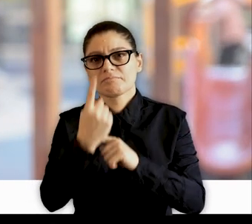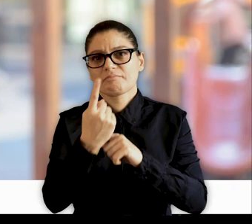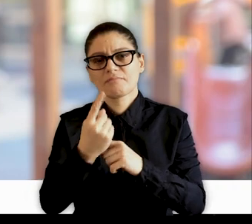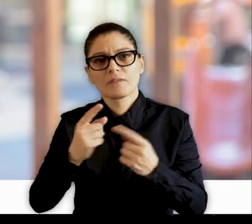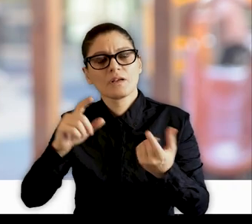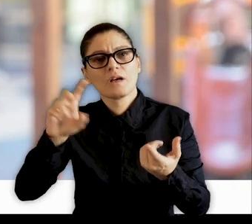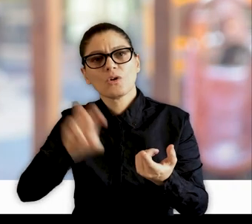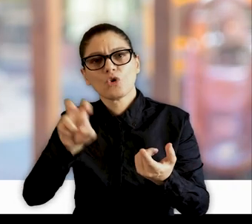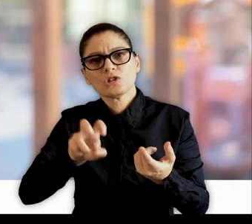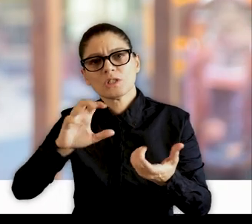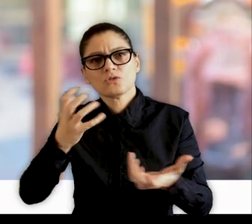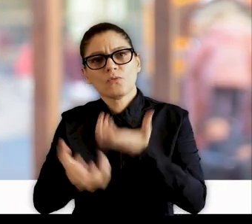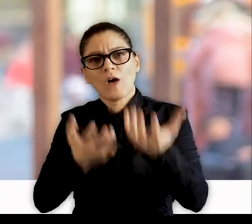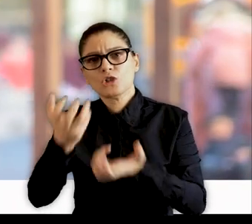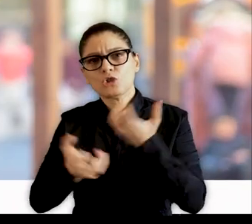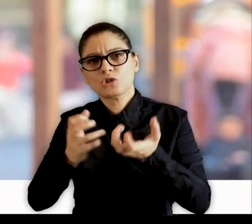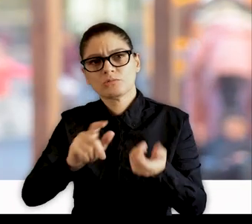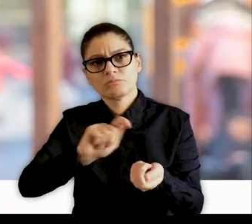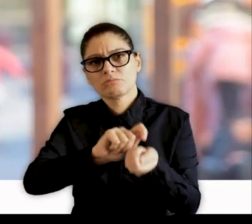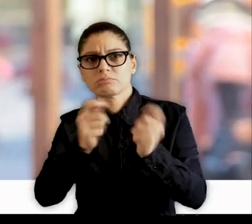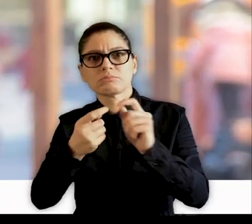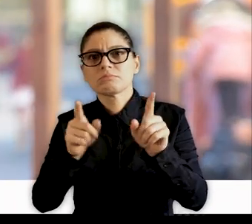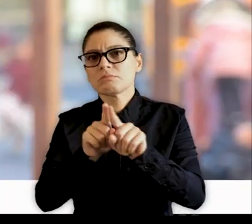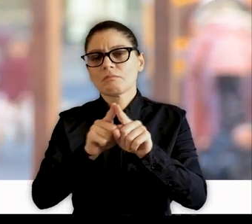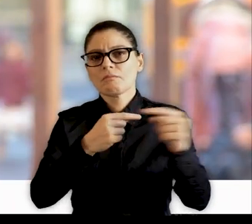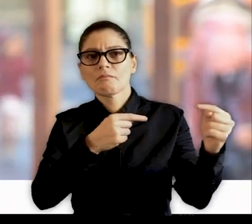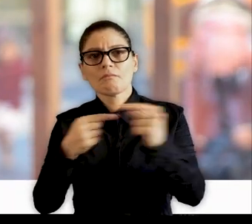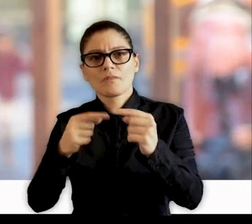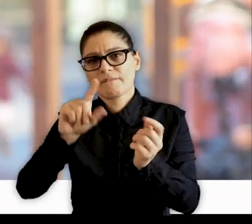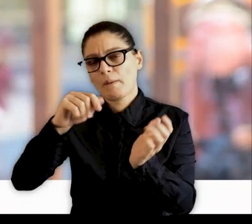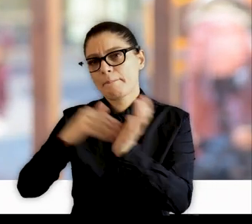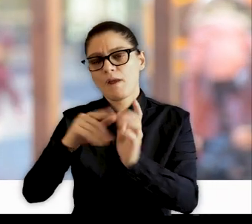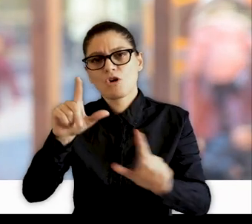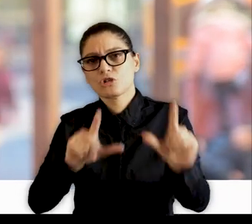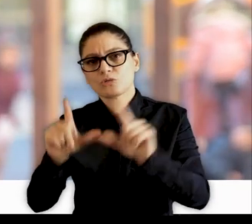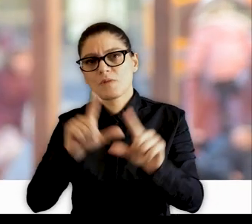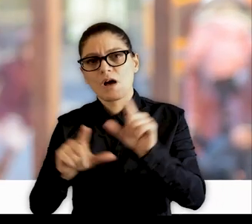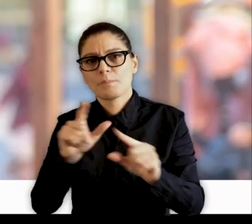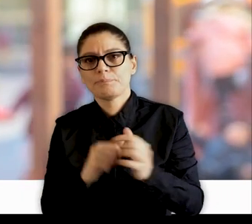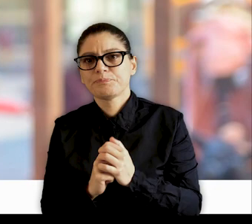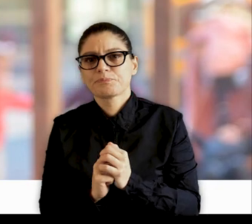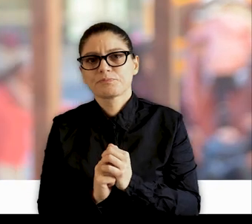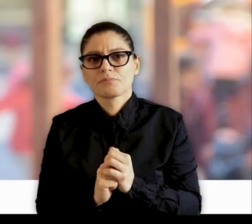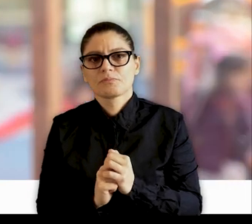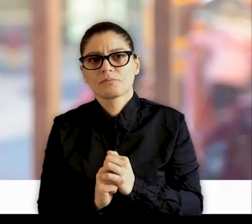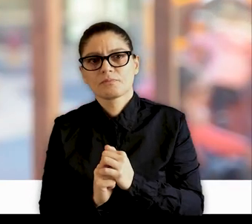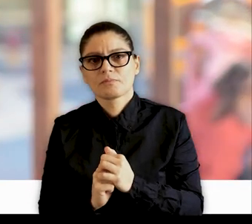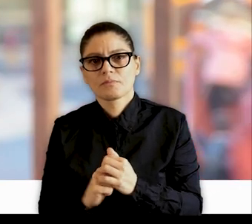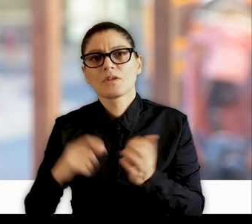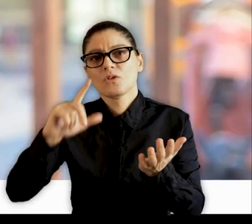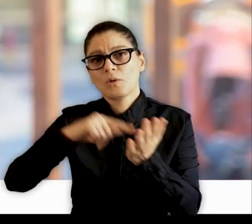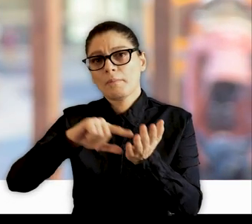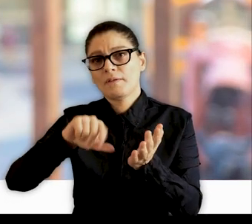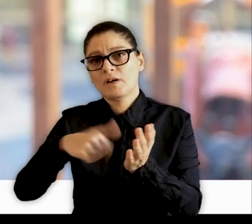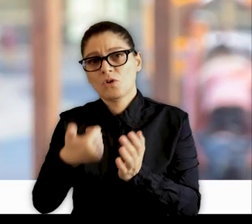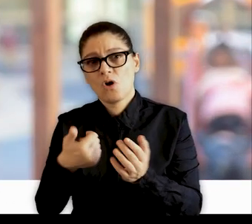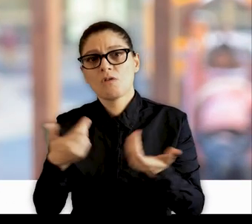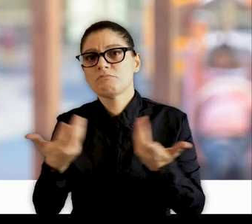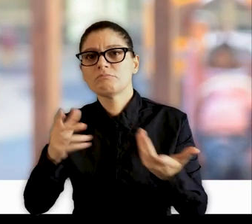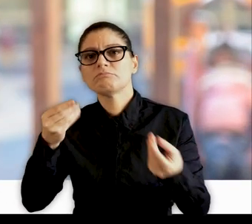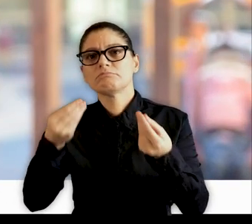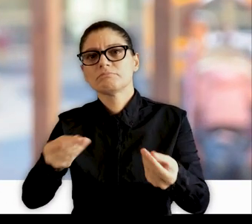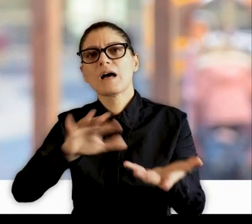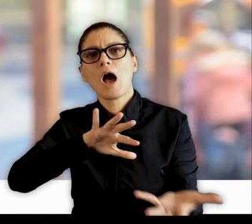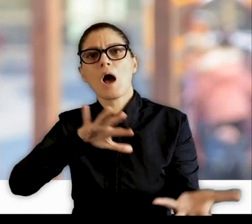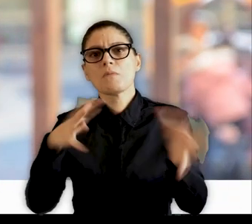'équivalent de 20 000 logements. 2021 engagera l'aménagement de l'îlot du marché qui nous offrira un nouveau marché au